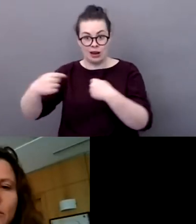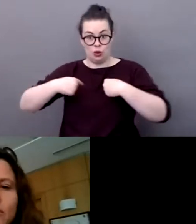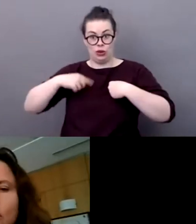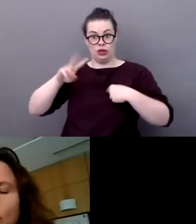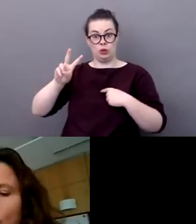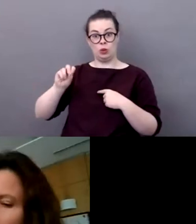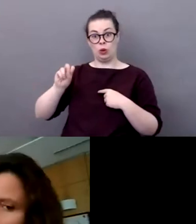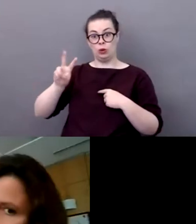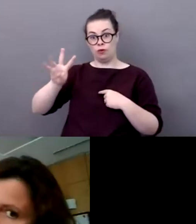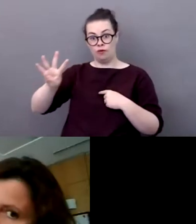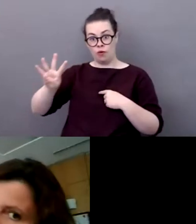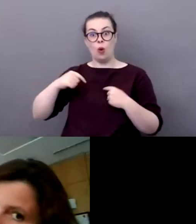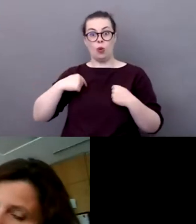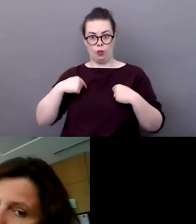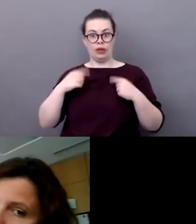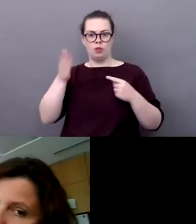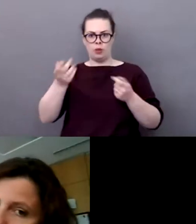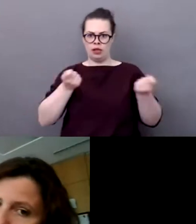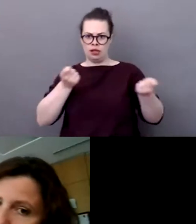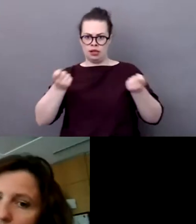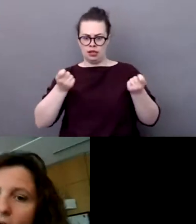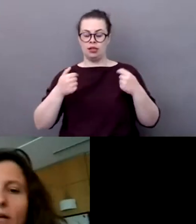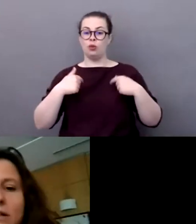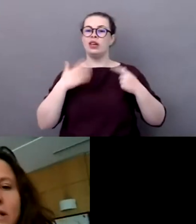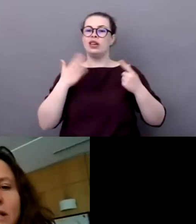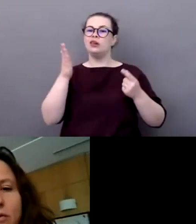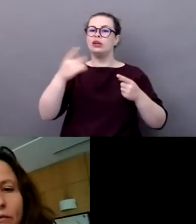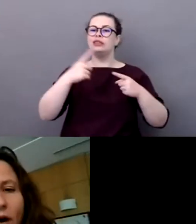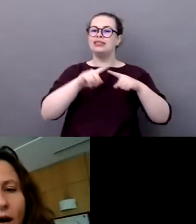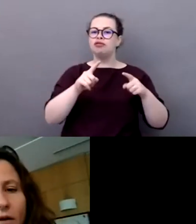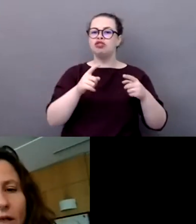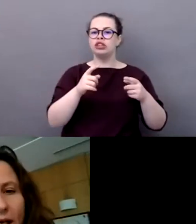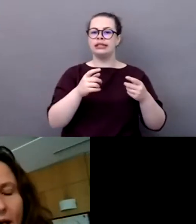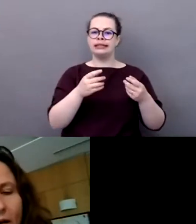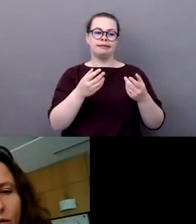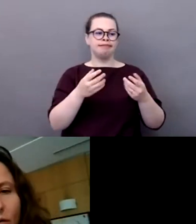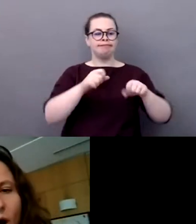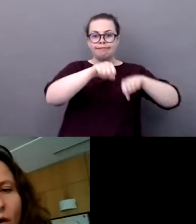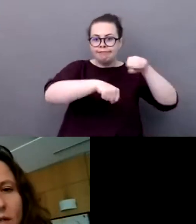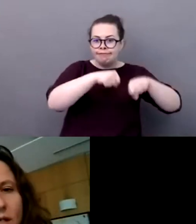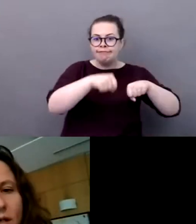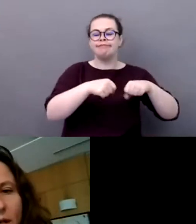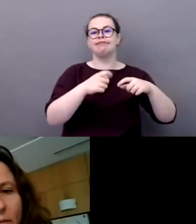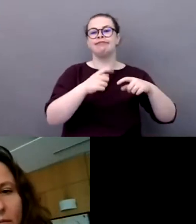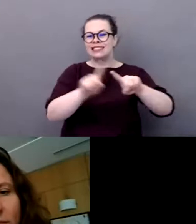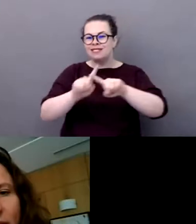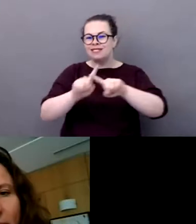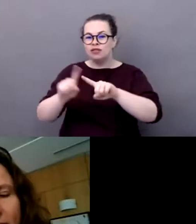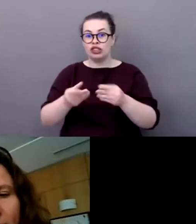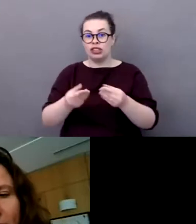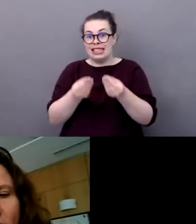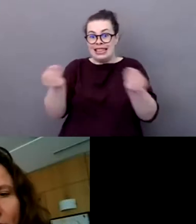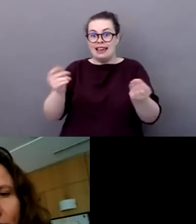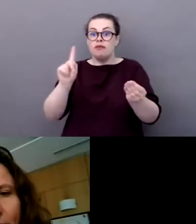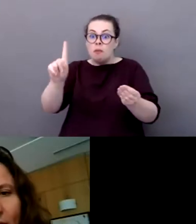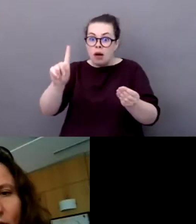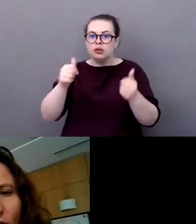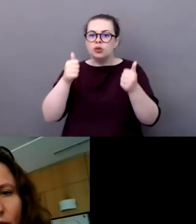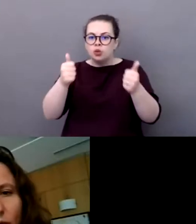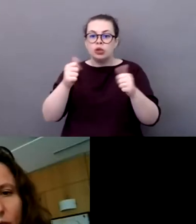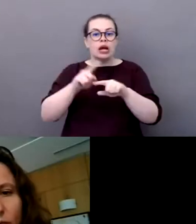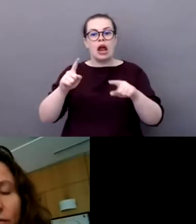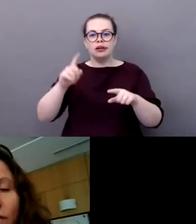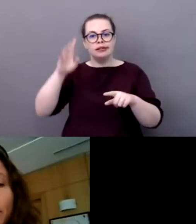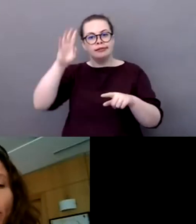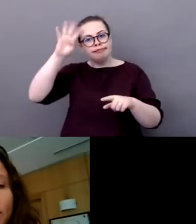pour qu signe quelque chose en commun là-dessus. Et la Suède, qui suivra derrière, aura aussi, et la ministre m'a déjà affirmé à